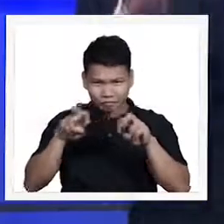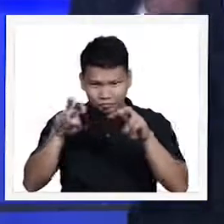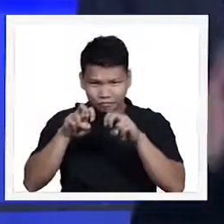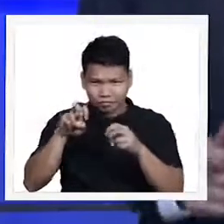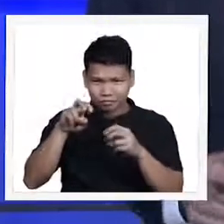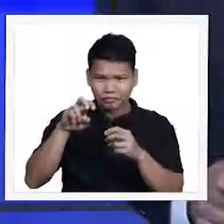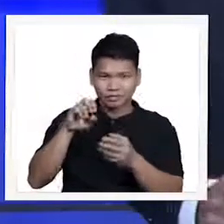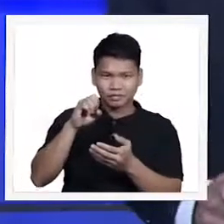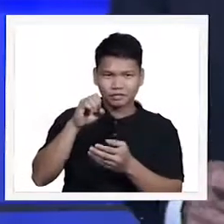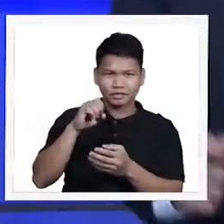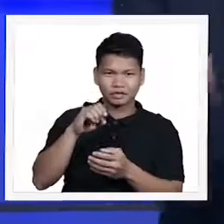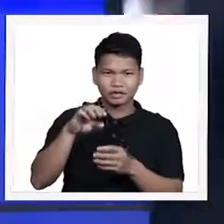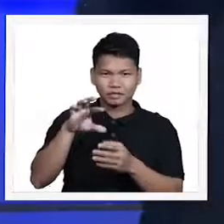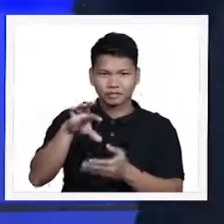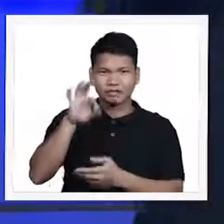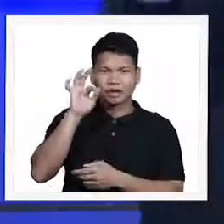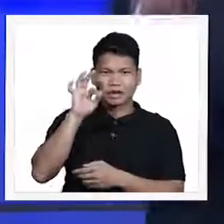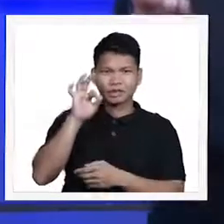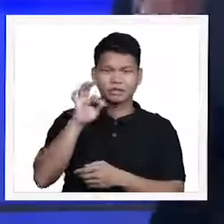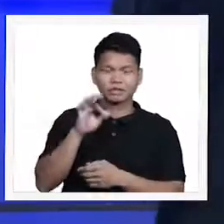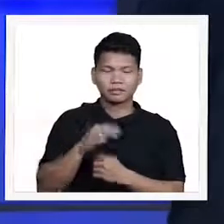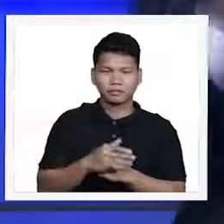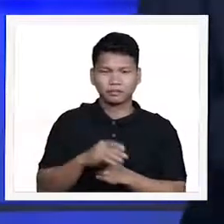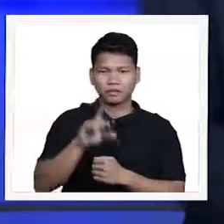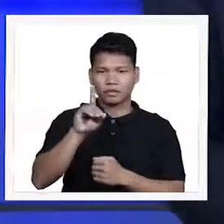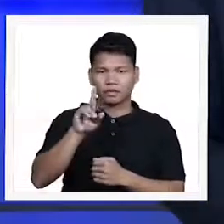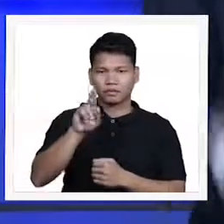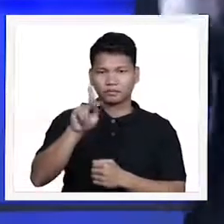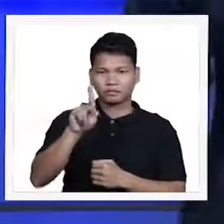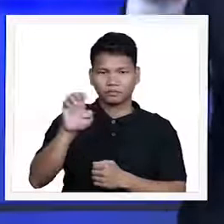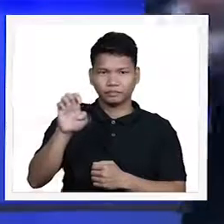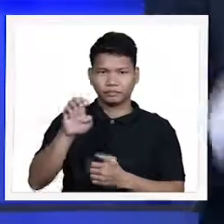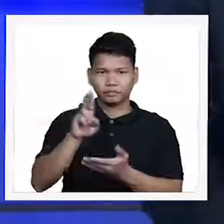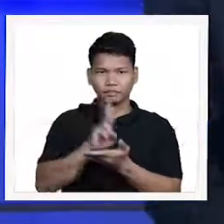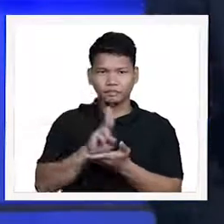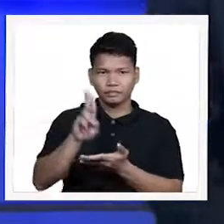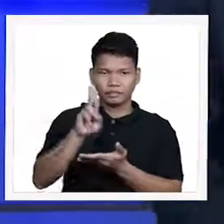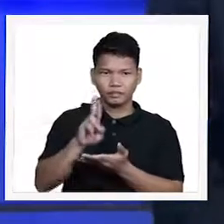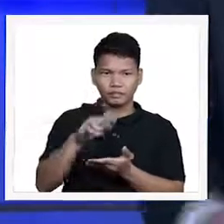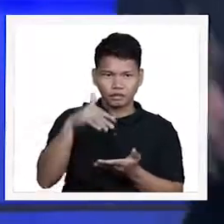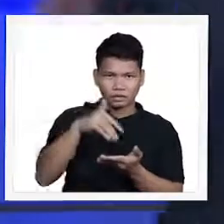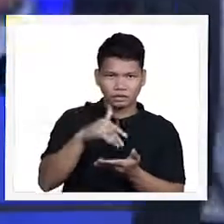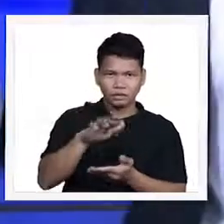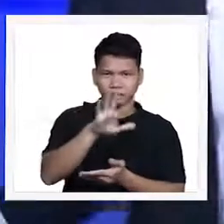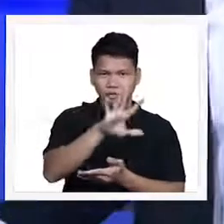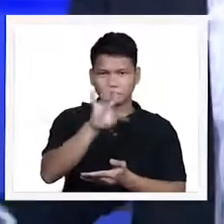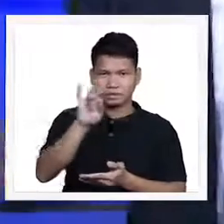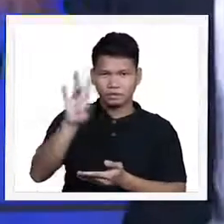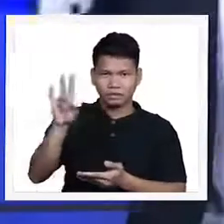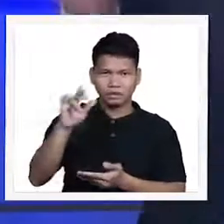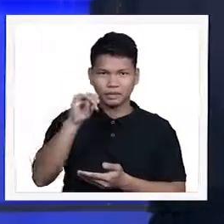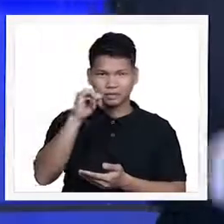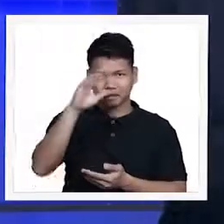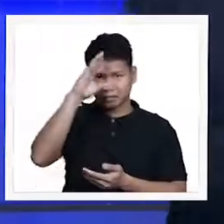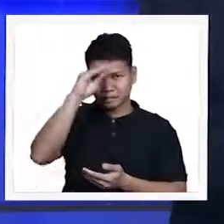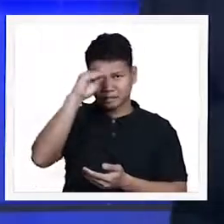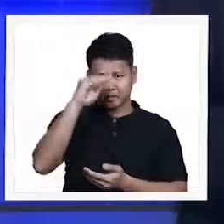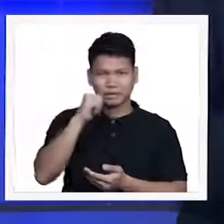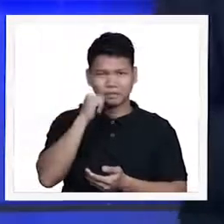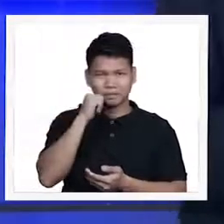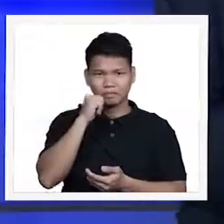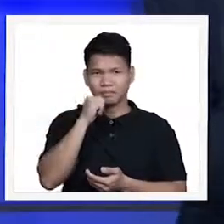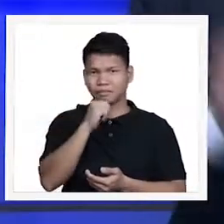A Duke University study of 577 men and women hospitalized for physical